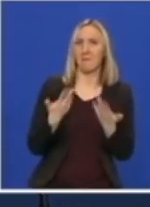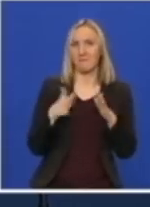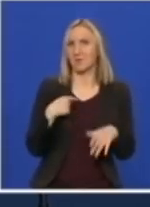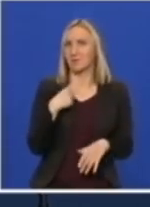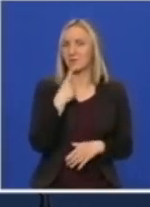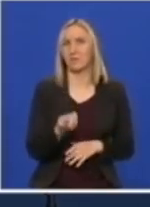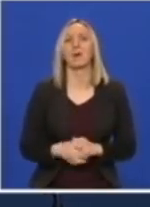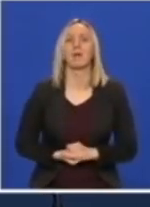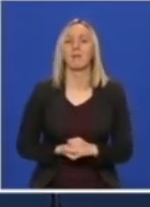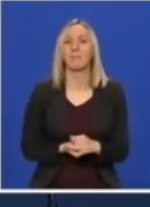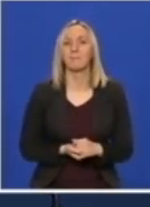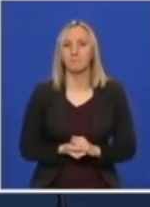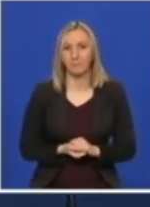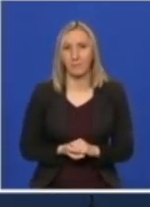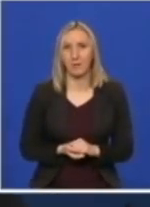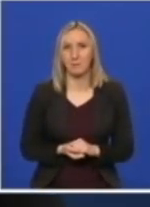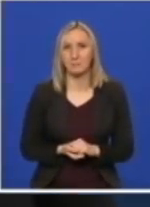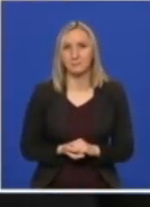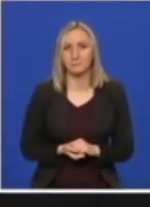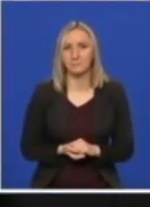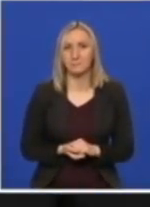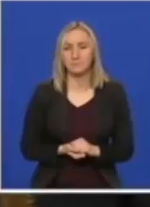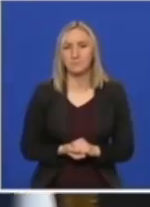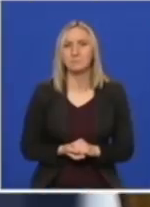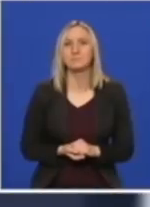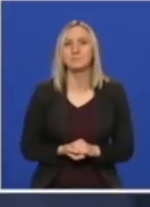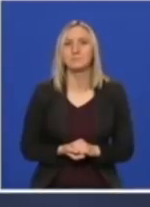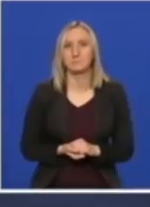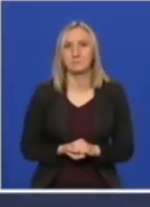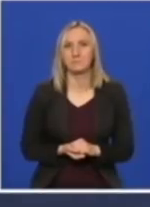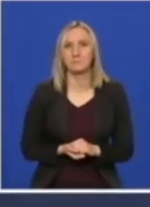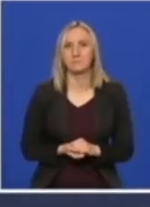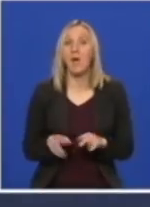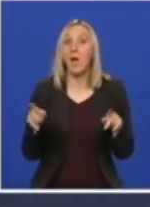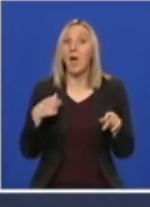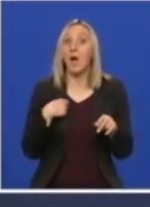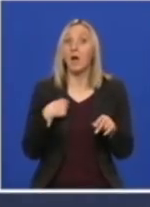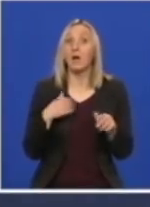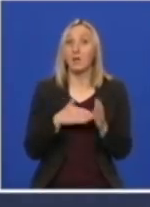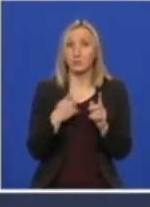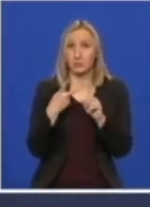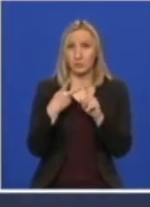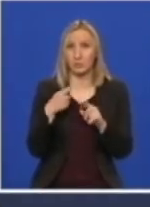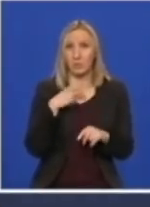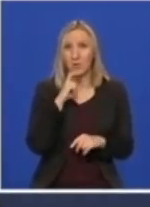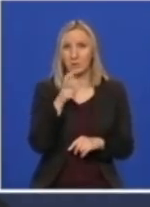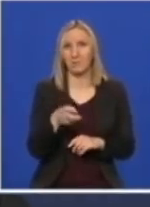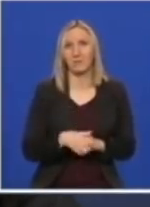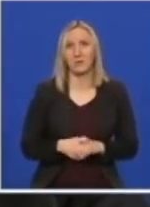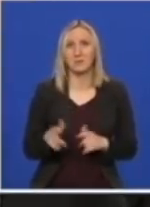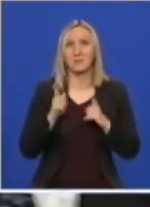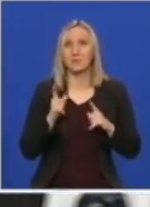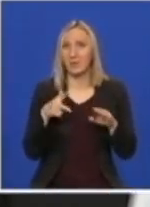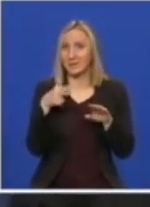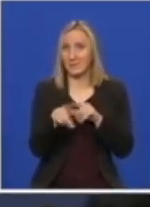navela. Osto sam dužan za par... Tako je, Ana. Reći ću vam, ja čekala sam da